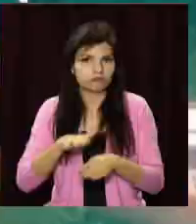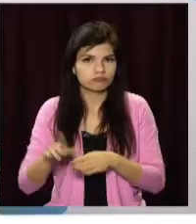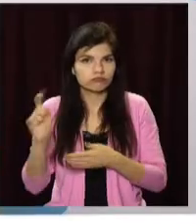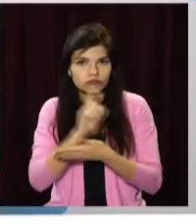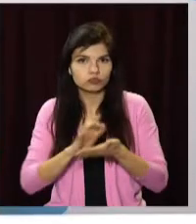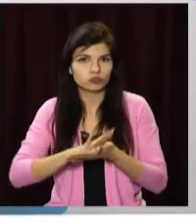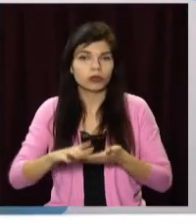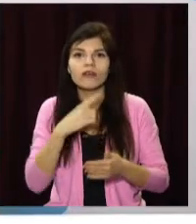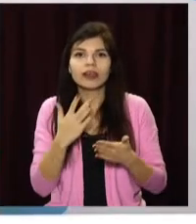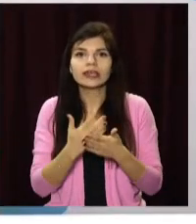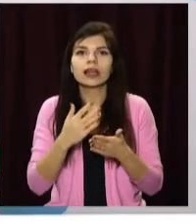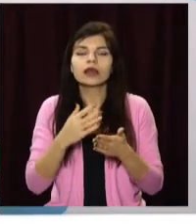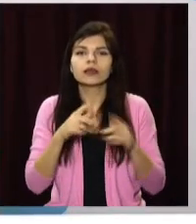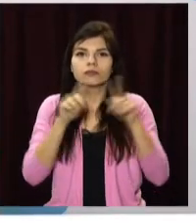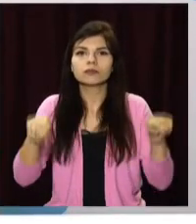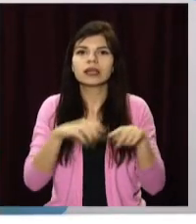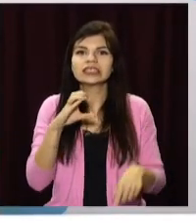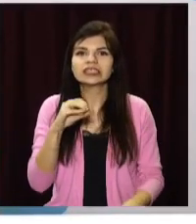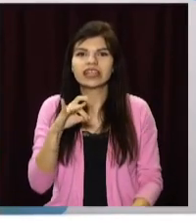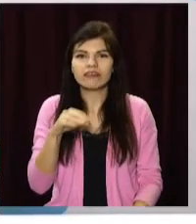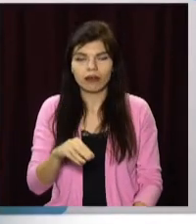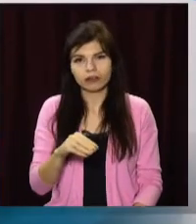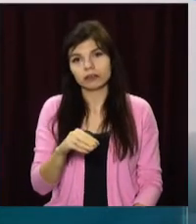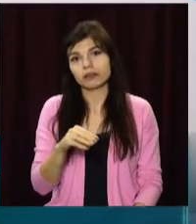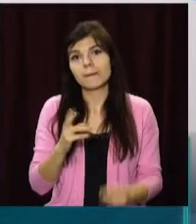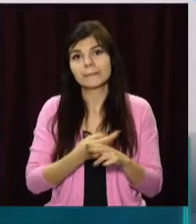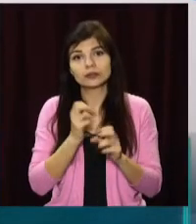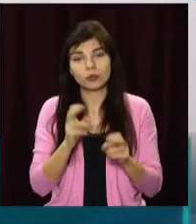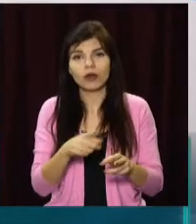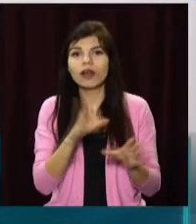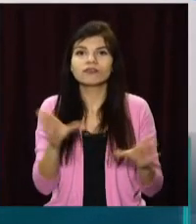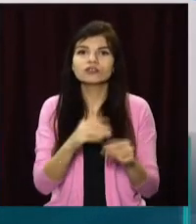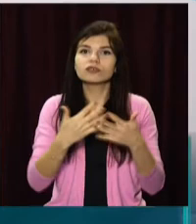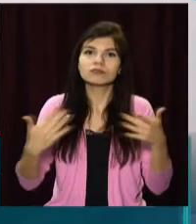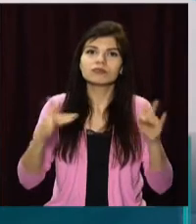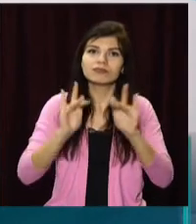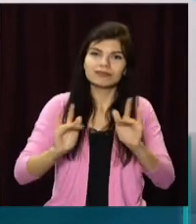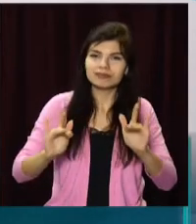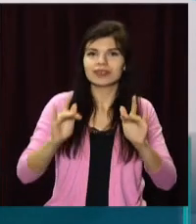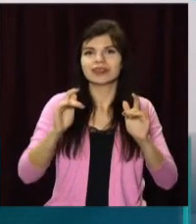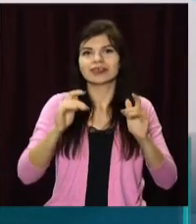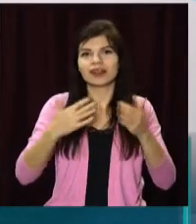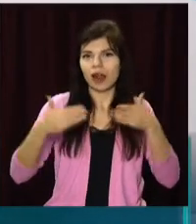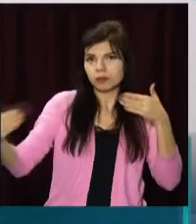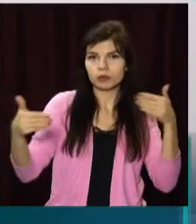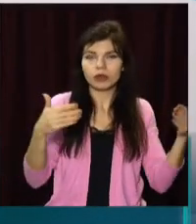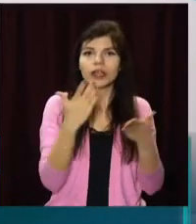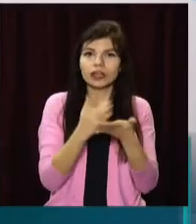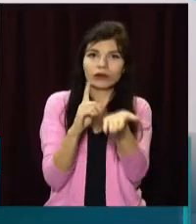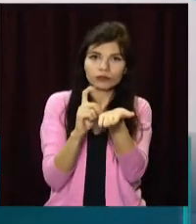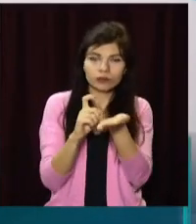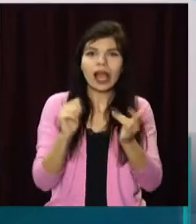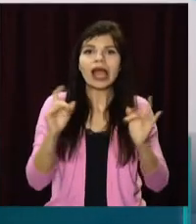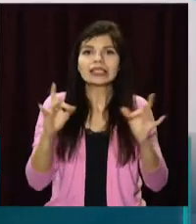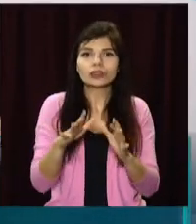Многі отели имеють сертифікат безпасності. Все лежаки расположені на безпасному расстоянині. На територіях